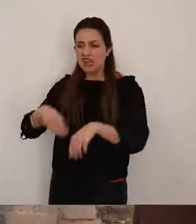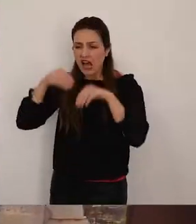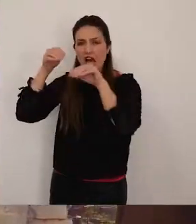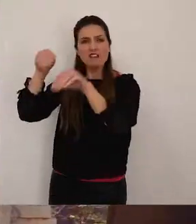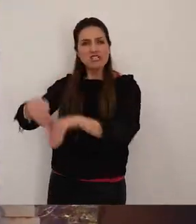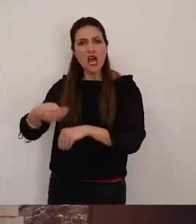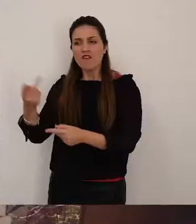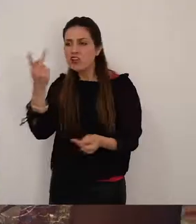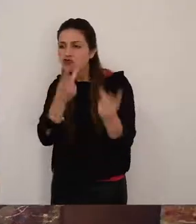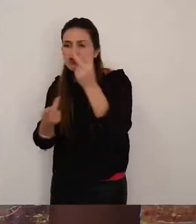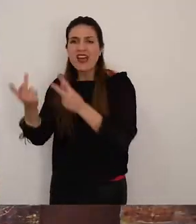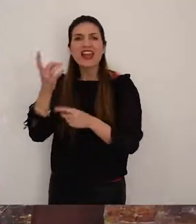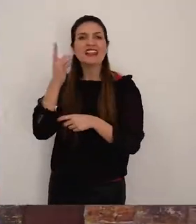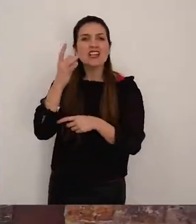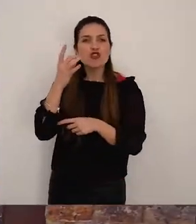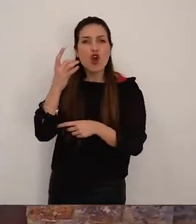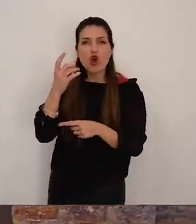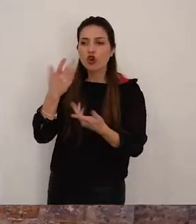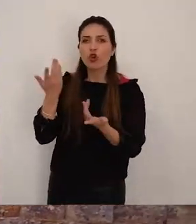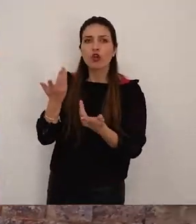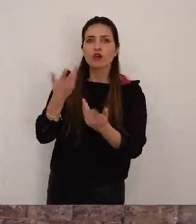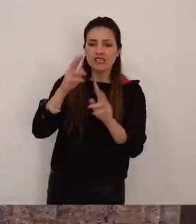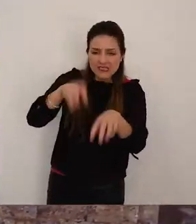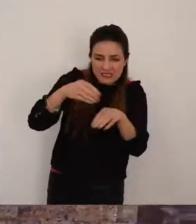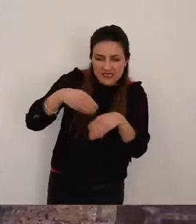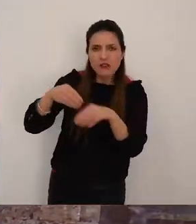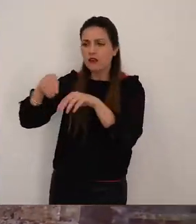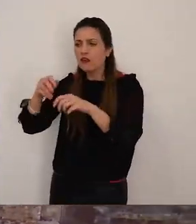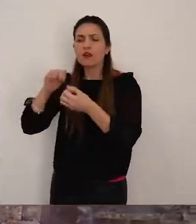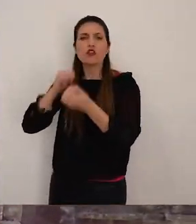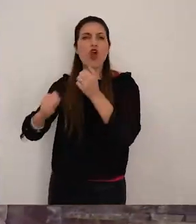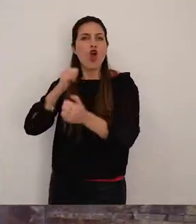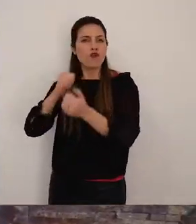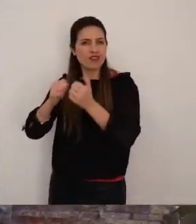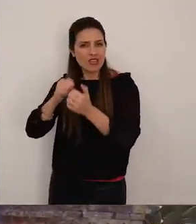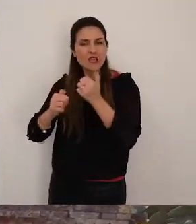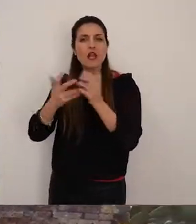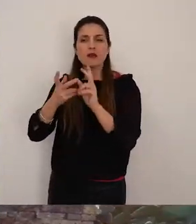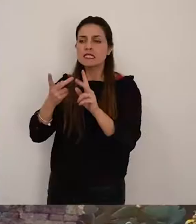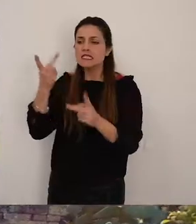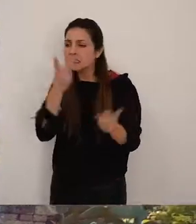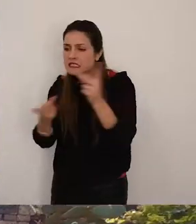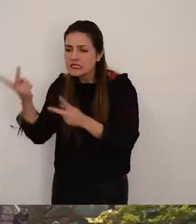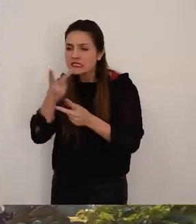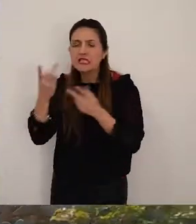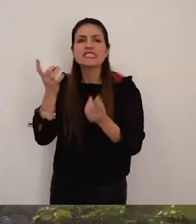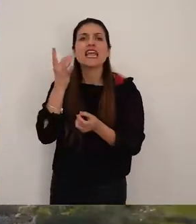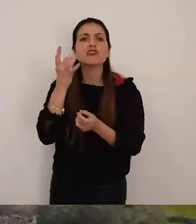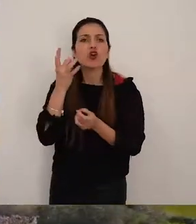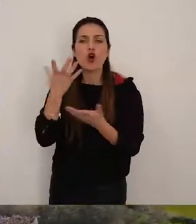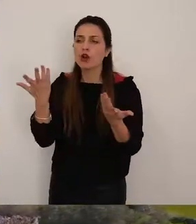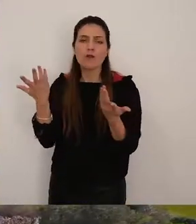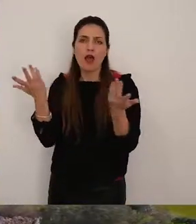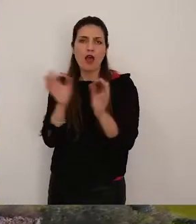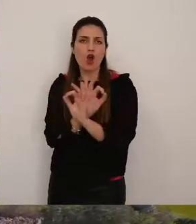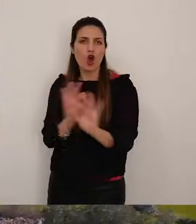tempo scavarono e saccheggiarono qua e là nella speranza di trovare quel che qui in Salento viene chiamato acchiatura ossia il